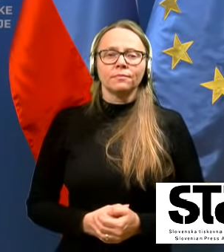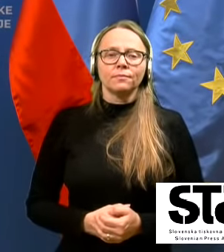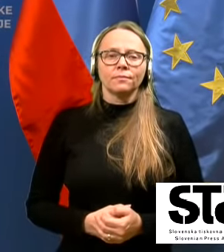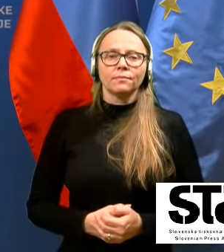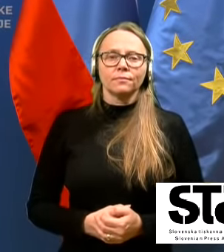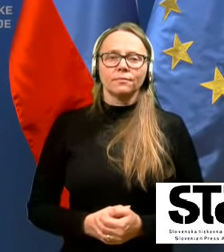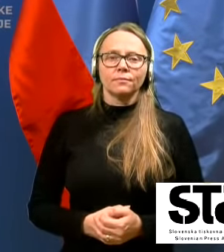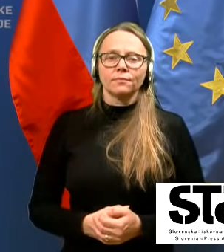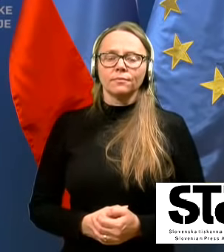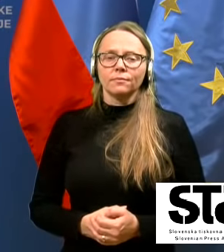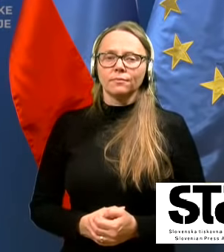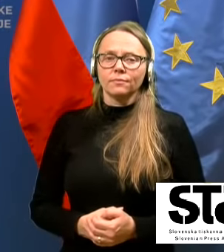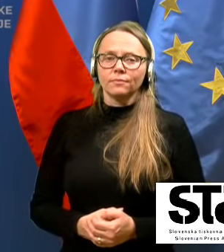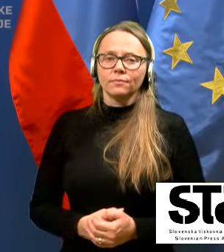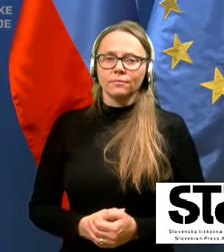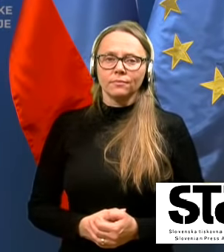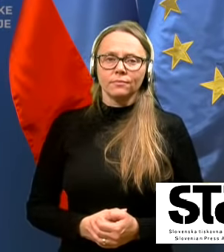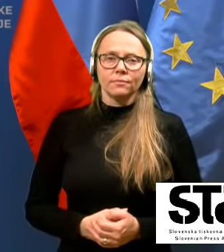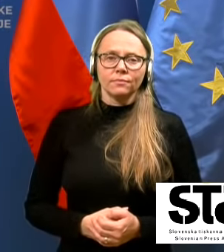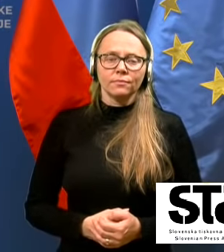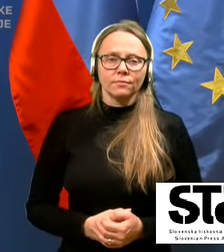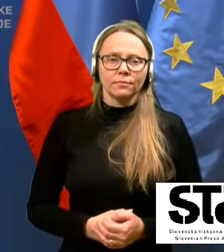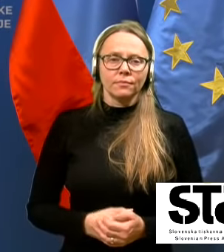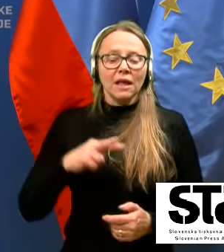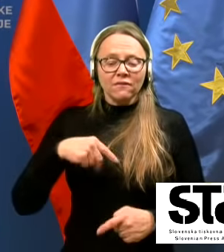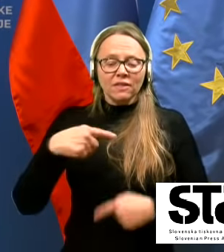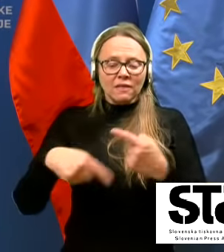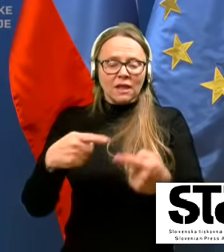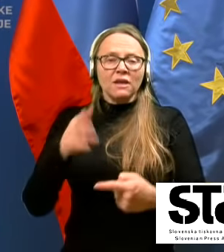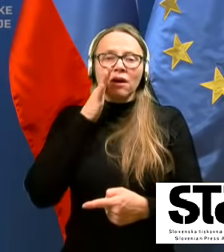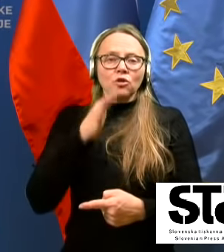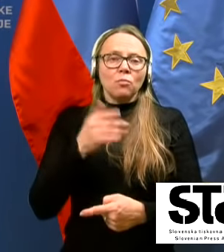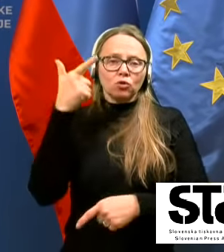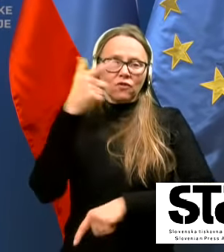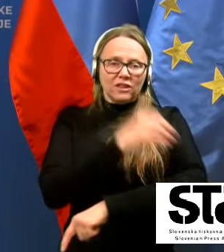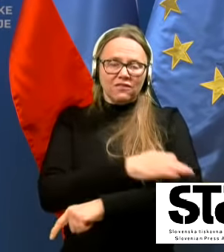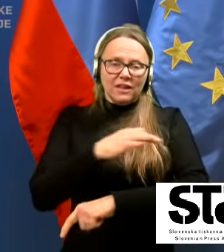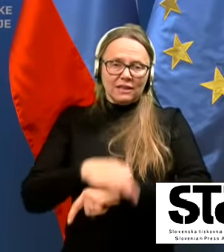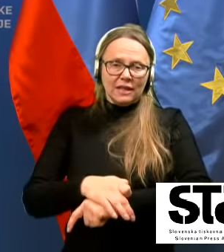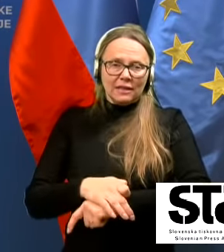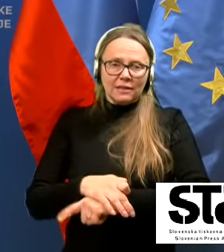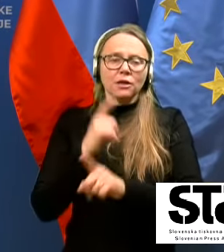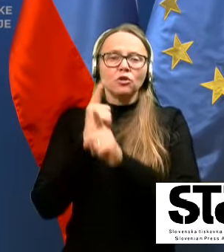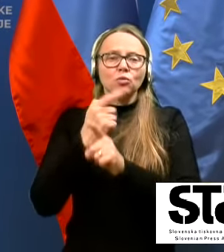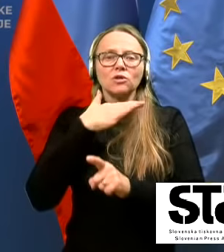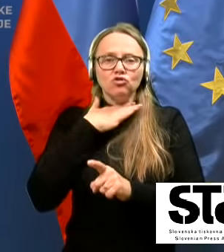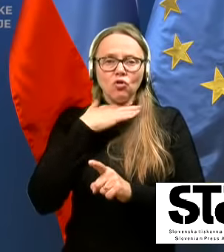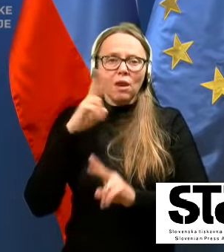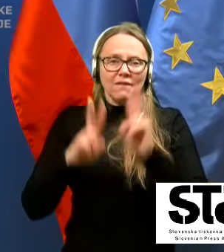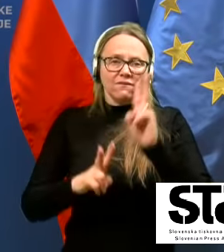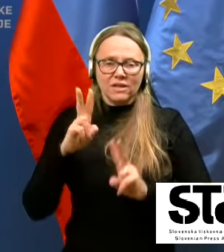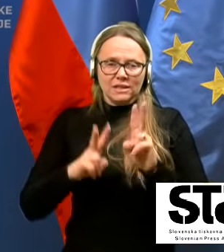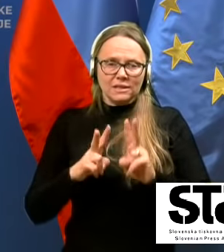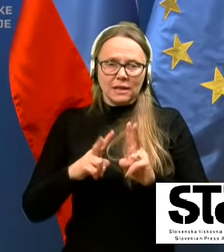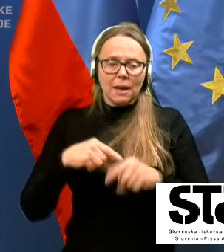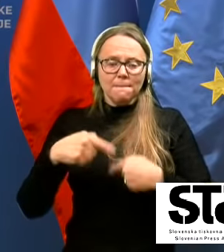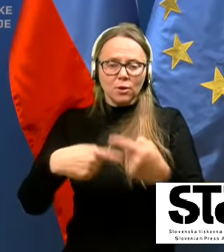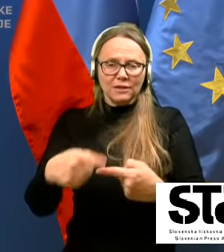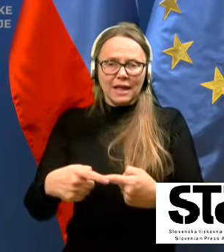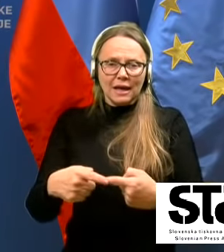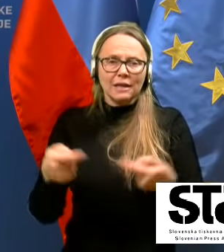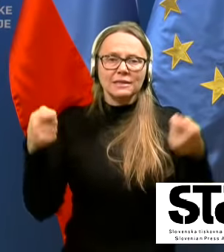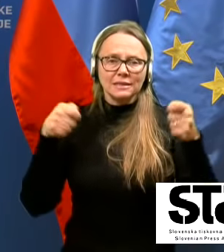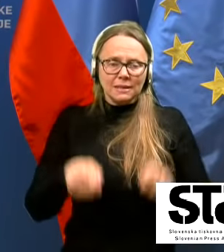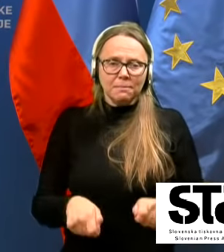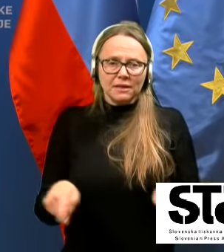nadaljevanju bodo v teh dveh tednih tudi šole in vrtci potekali oziroma